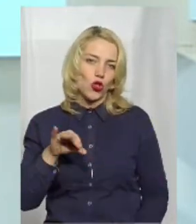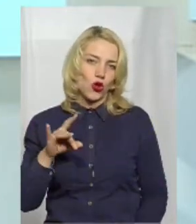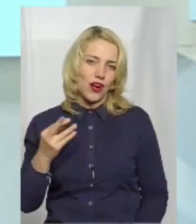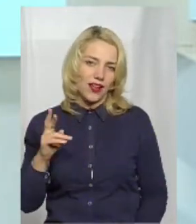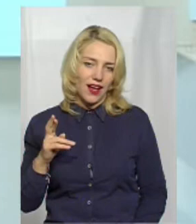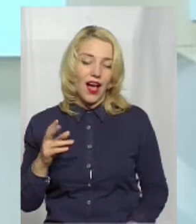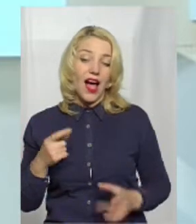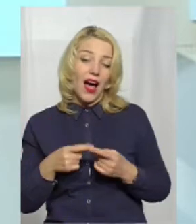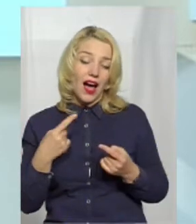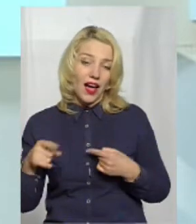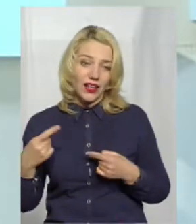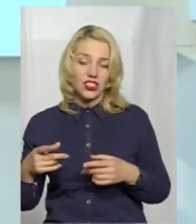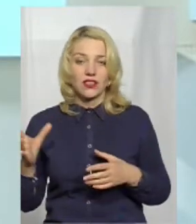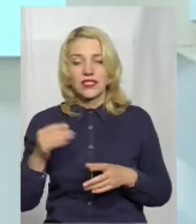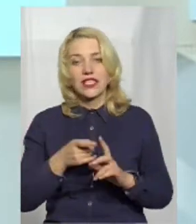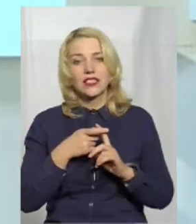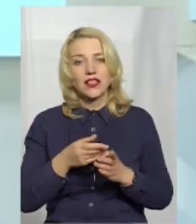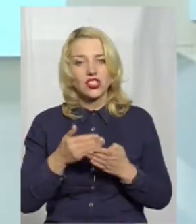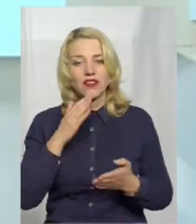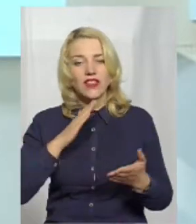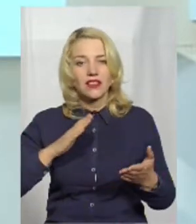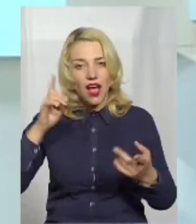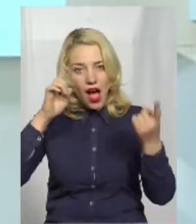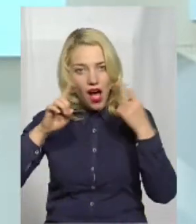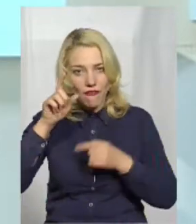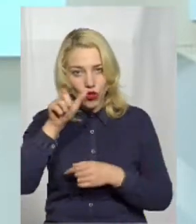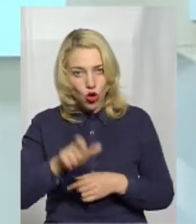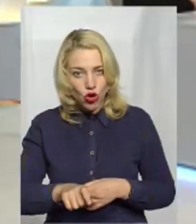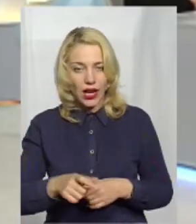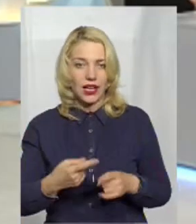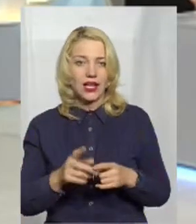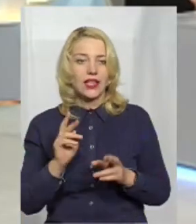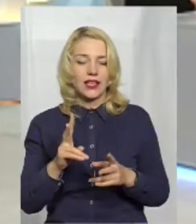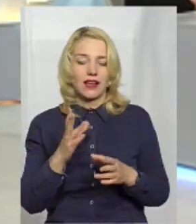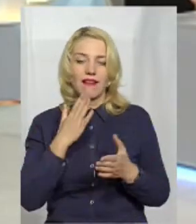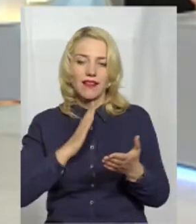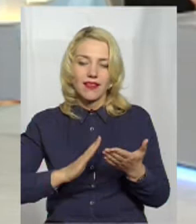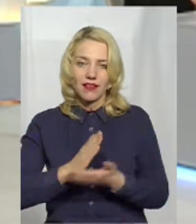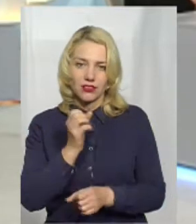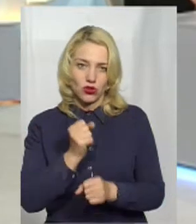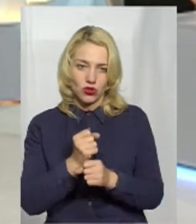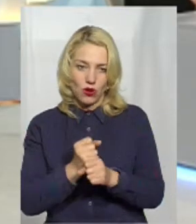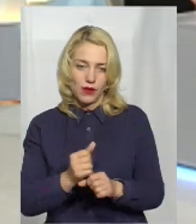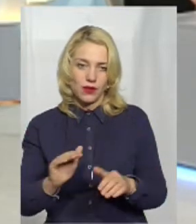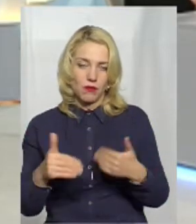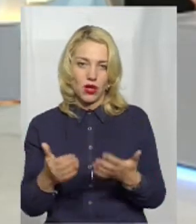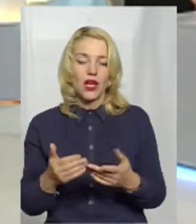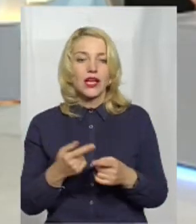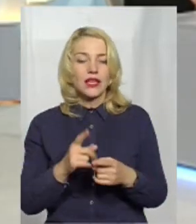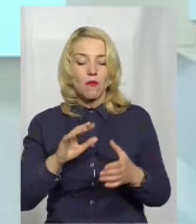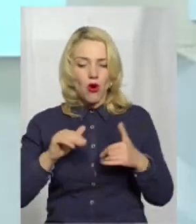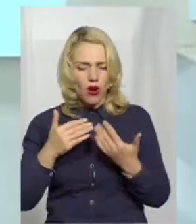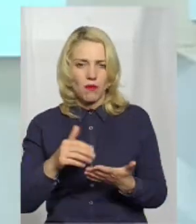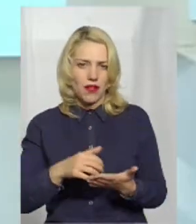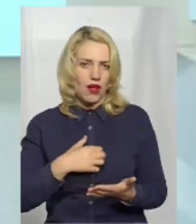від автора, залежить від того, наскільки якісно пророблена заявка. І порада, головна порада, всього